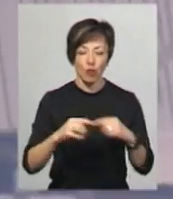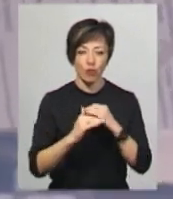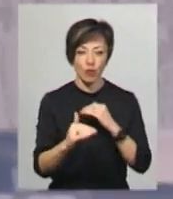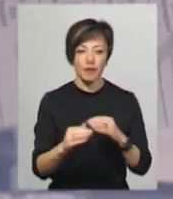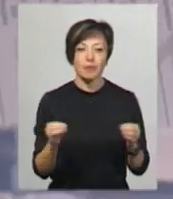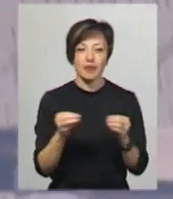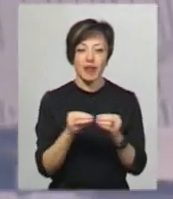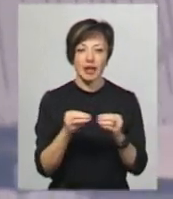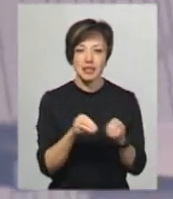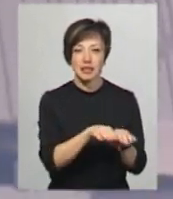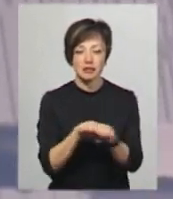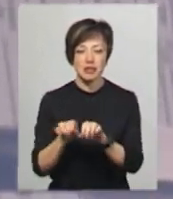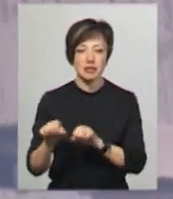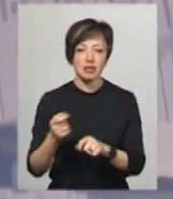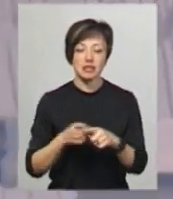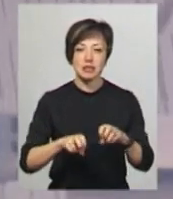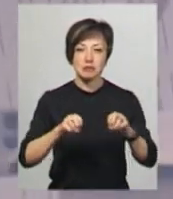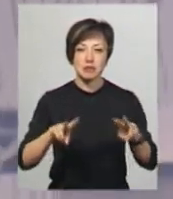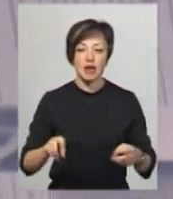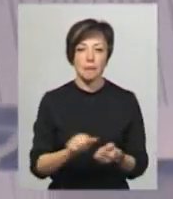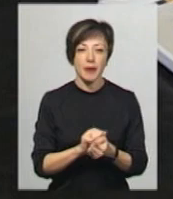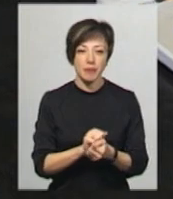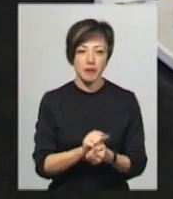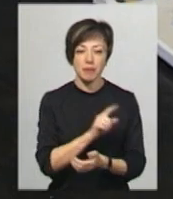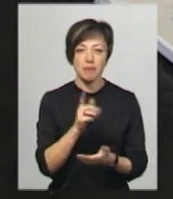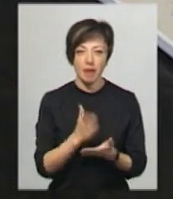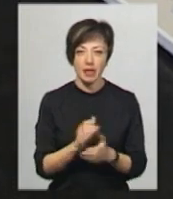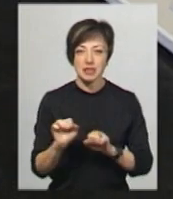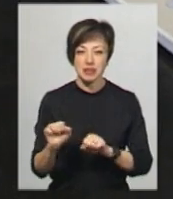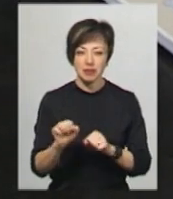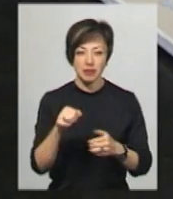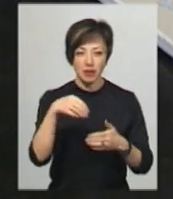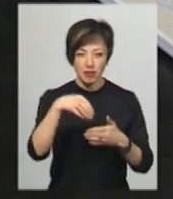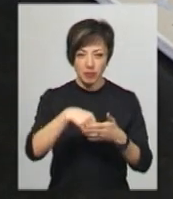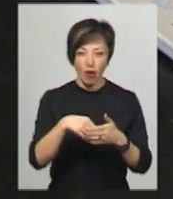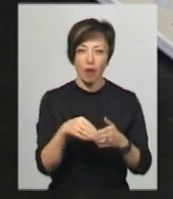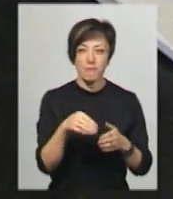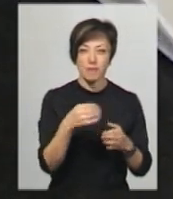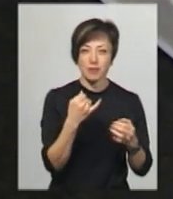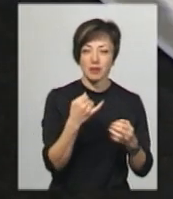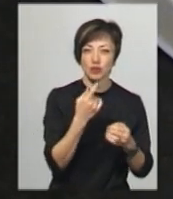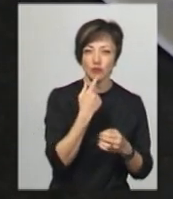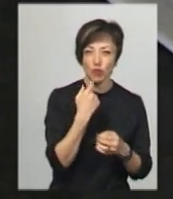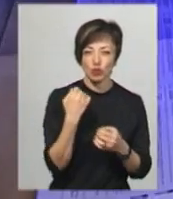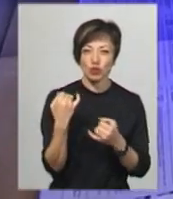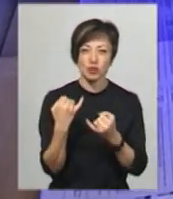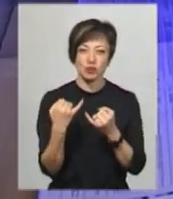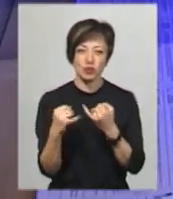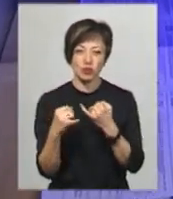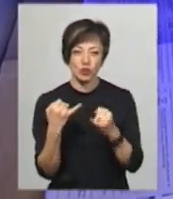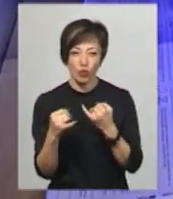мають 10 ступенів захисту. Це спеціальний папір, що має захисні волокна малинового і жовто-гарячого кольору, які під